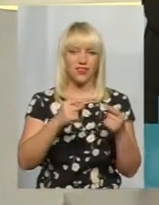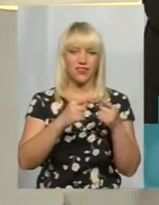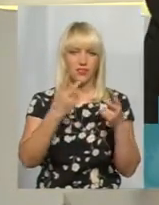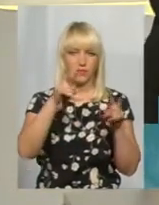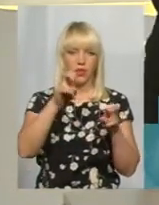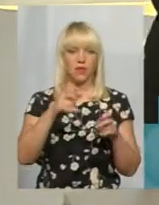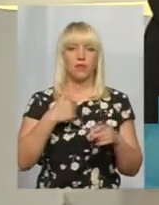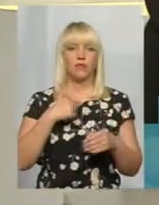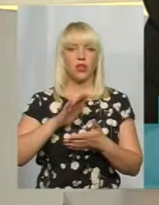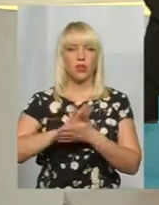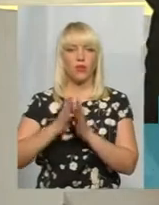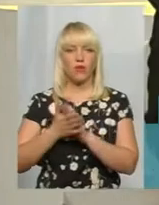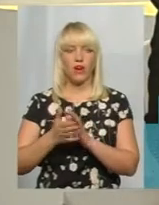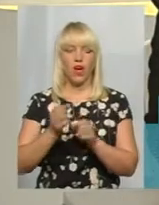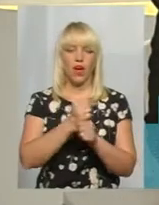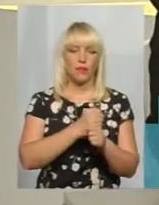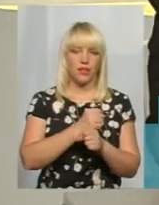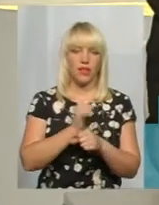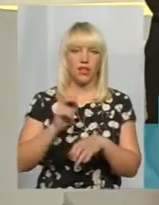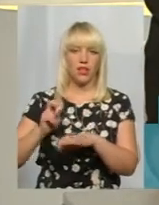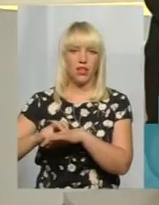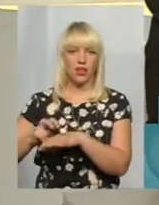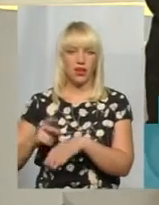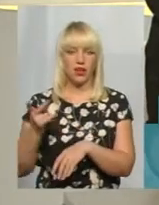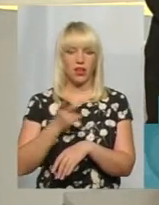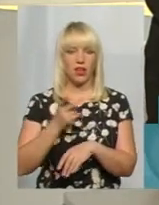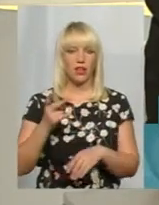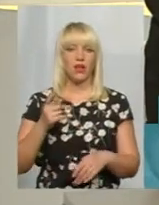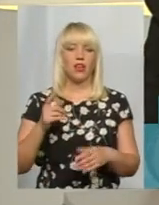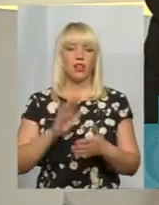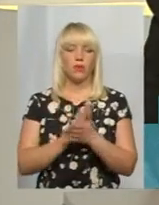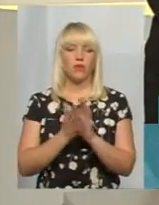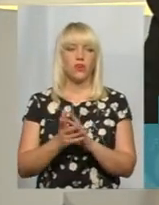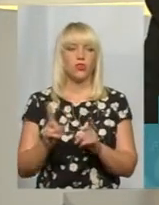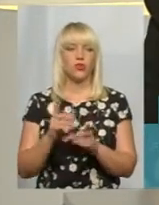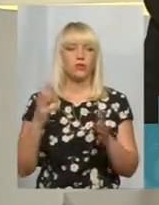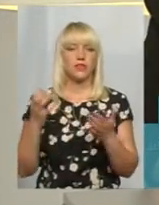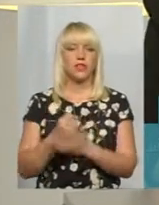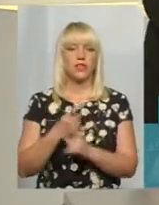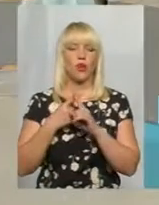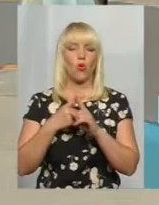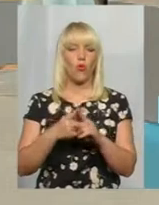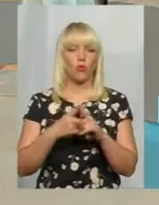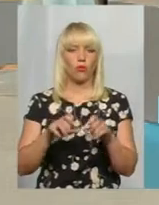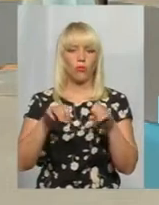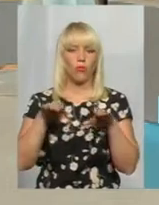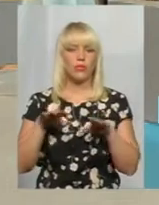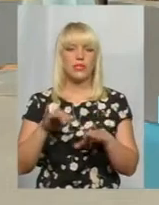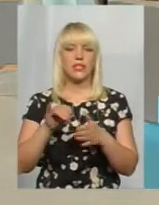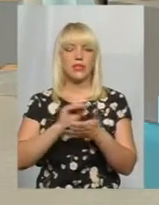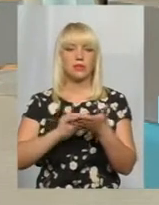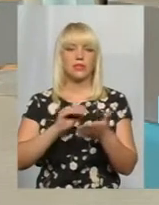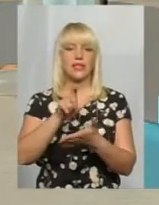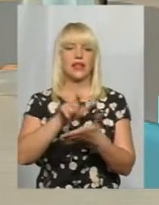домовлятись аптеці між лікарем і пацієнтом, аби все ж таки знайти компроміс і виписати рецепт на